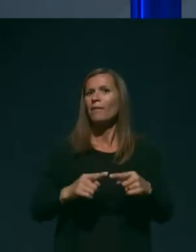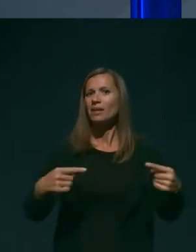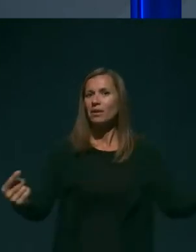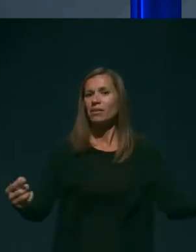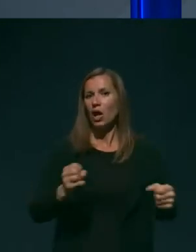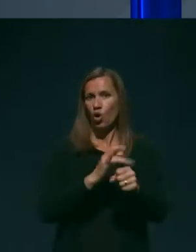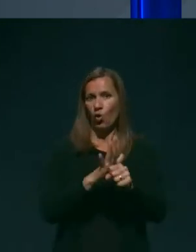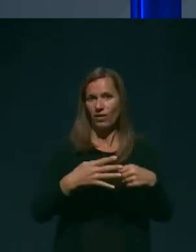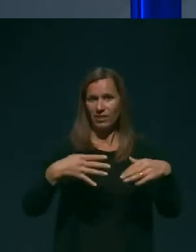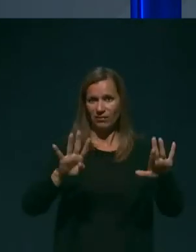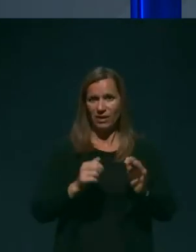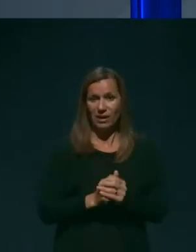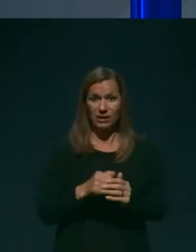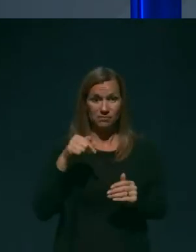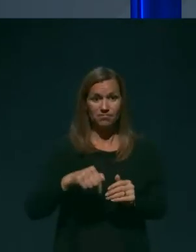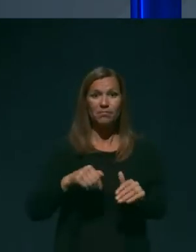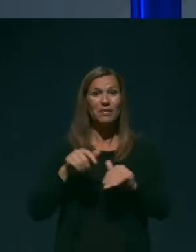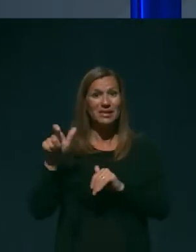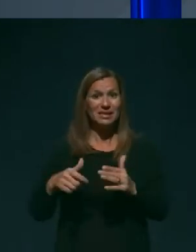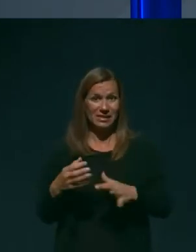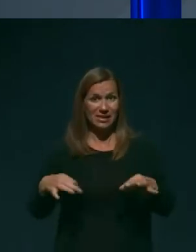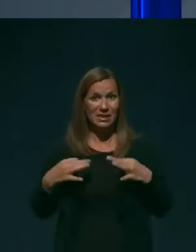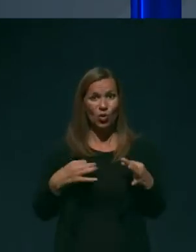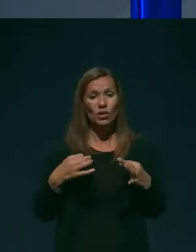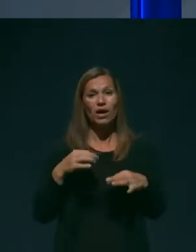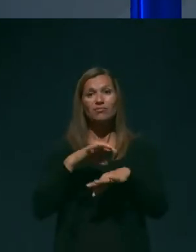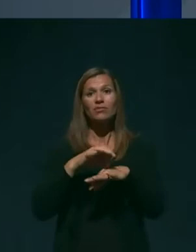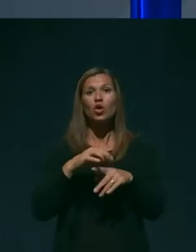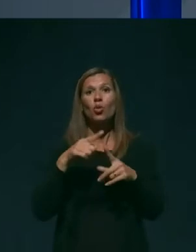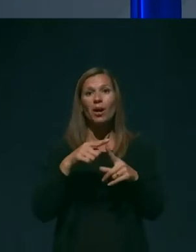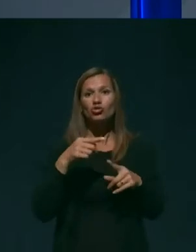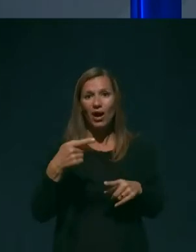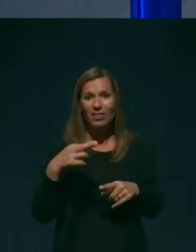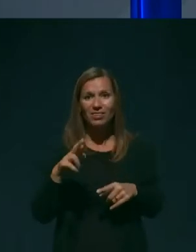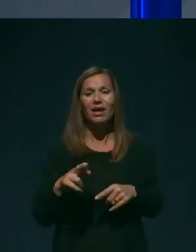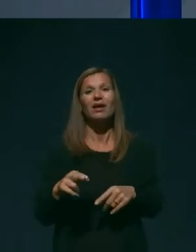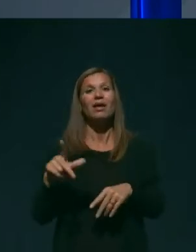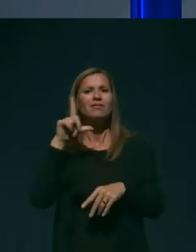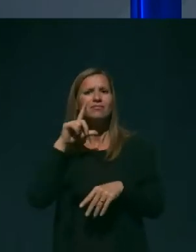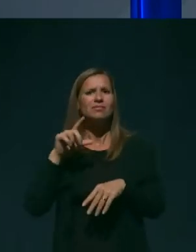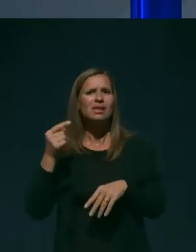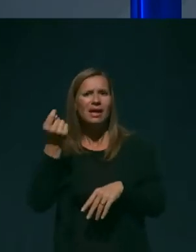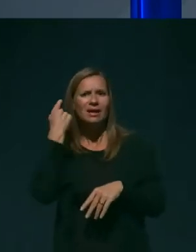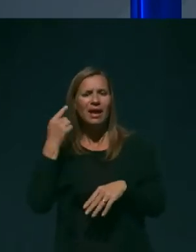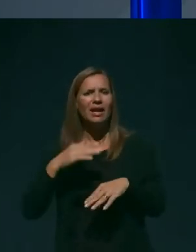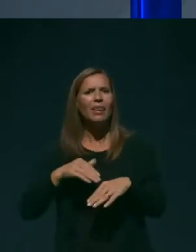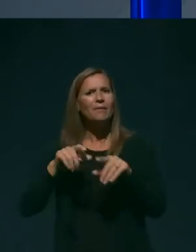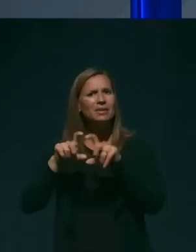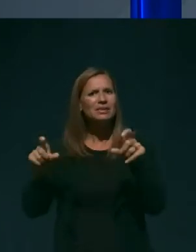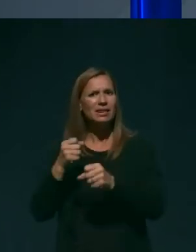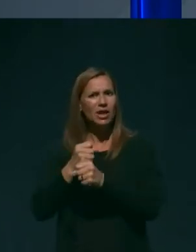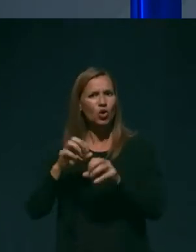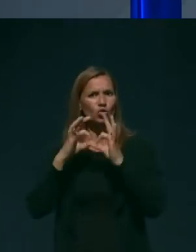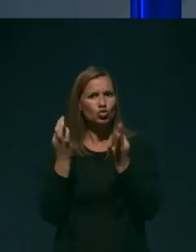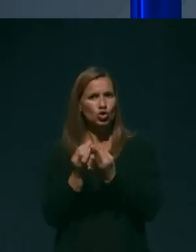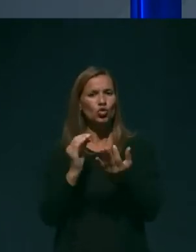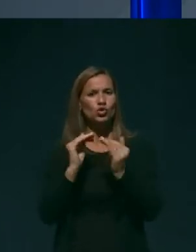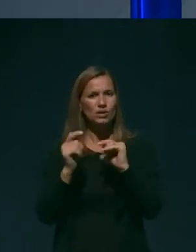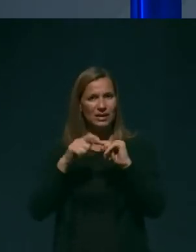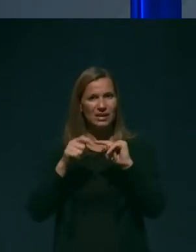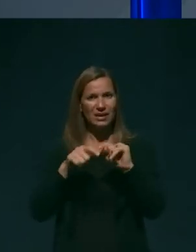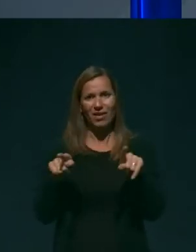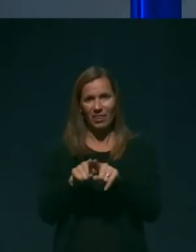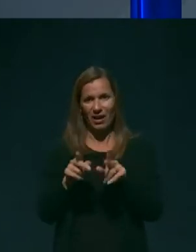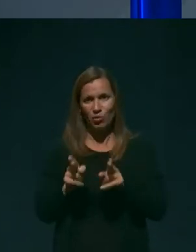minister za zdravje dr. Tomaš Ganter, državna sekretarka na ministerstvu za delo, družino, socialne zadeve in enake možnosti